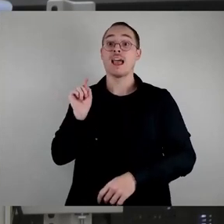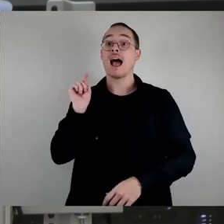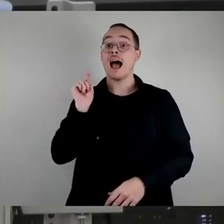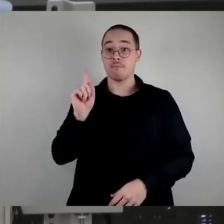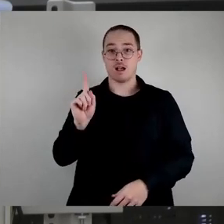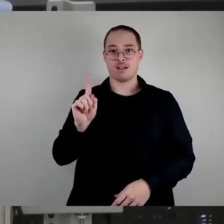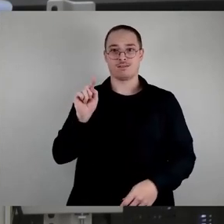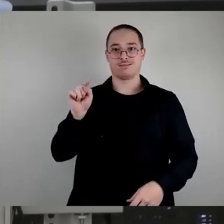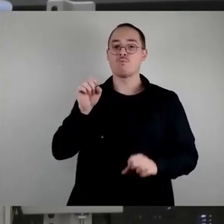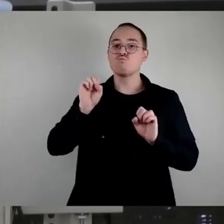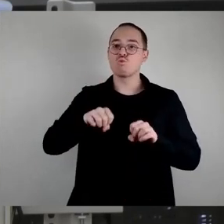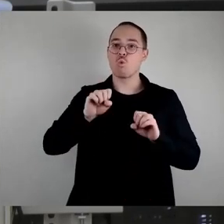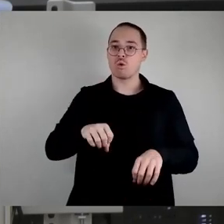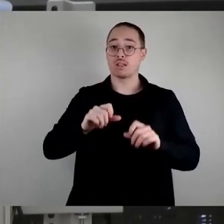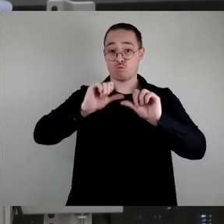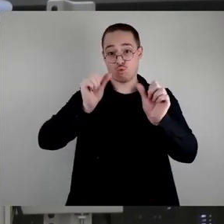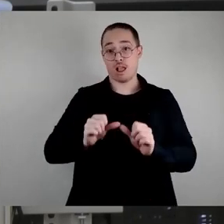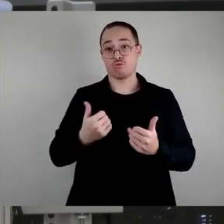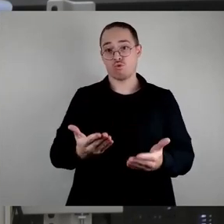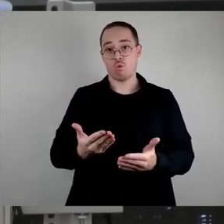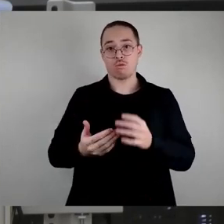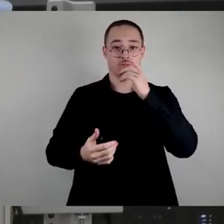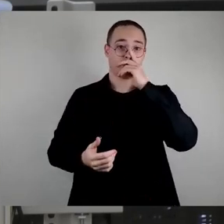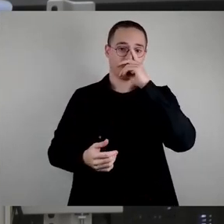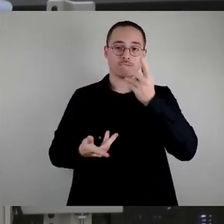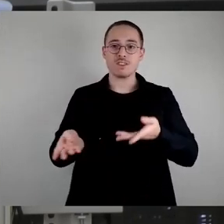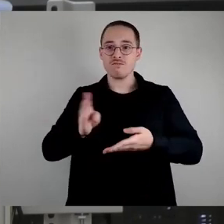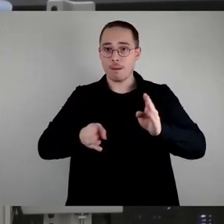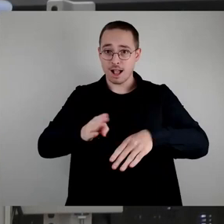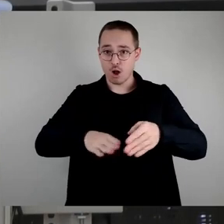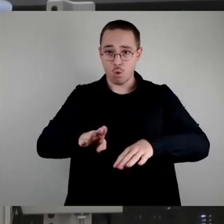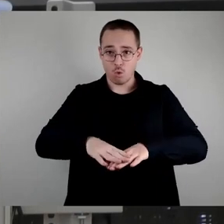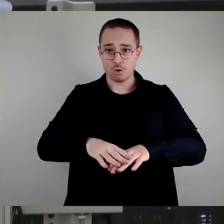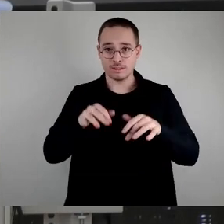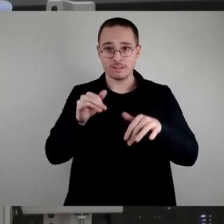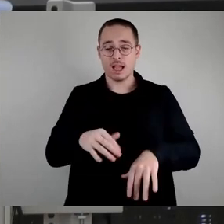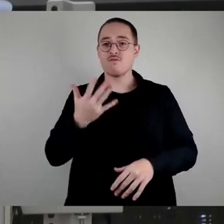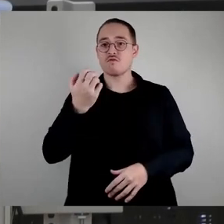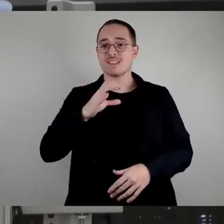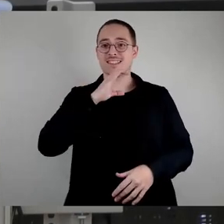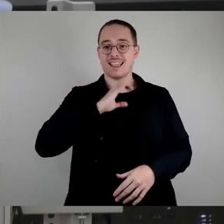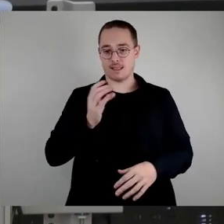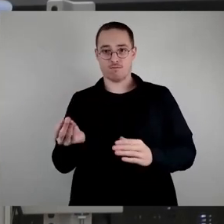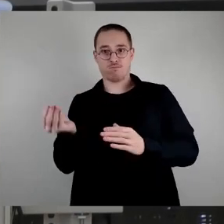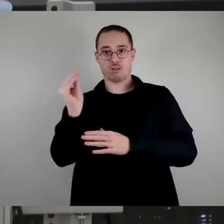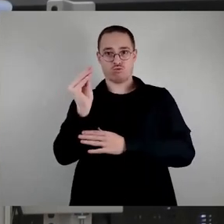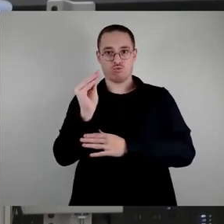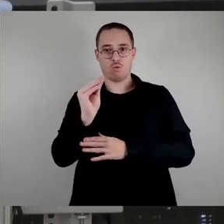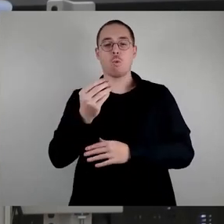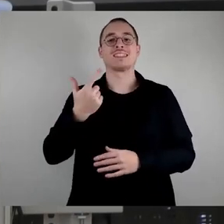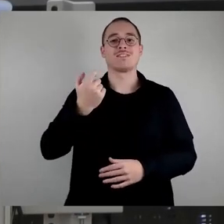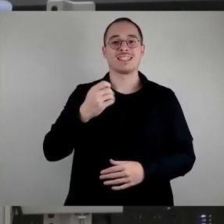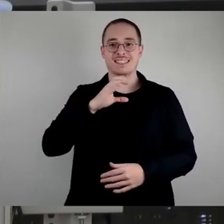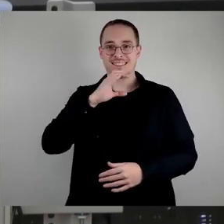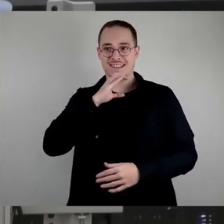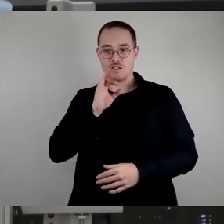50 Cent auf Verpackungen und 20 Cent auf Besteck, Trinkhalme oder Ähnliches. Warum